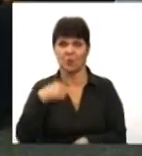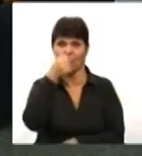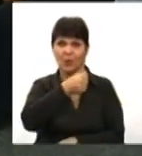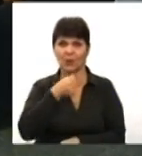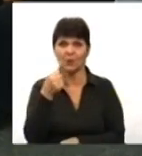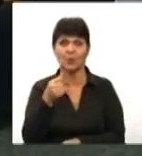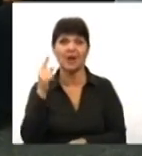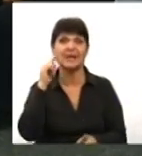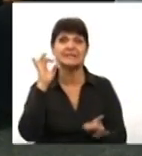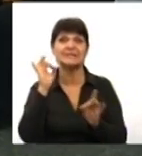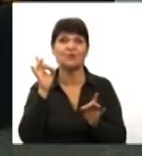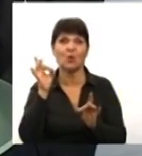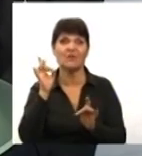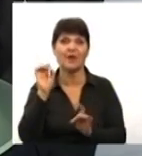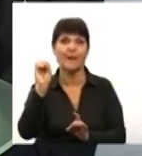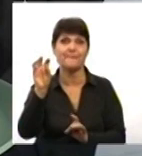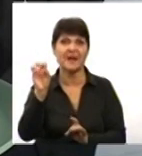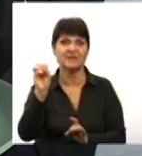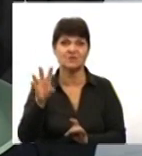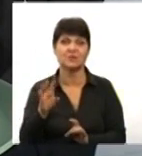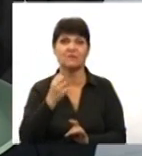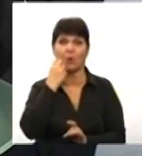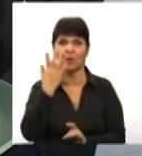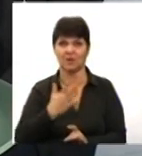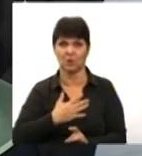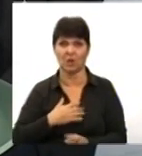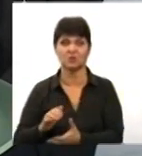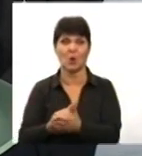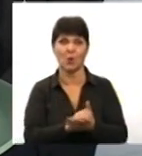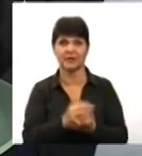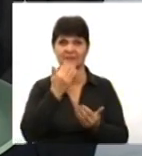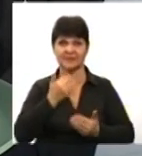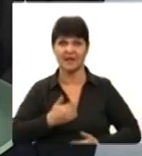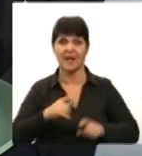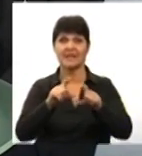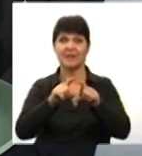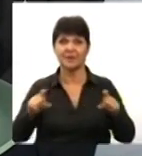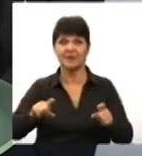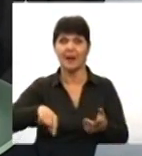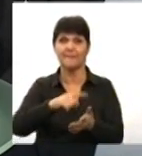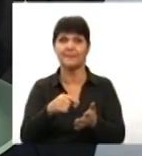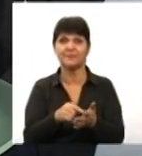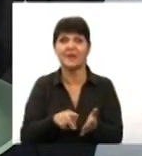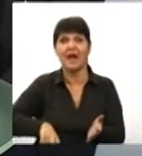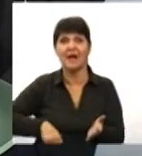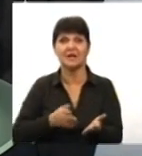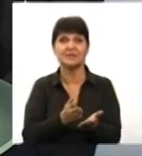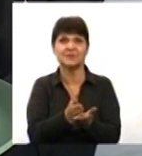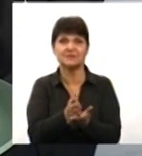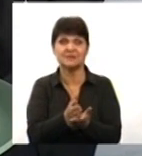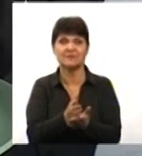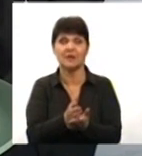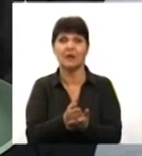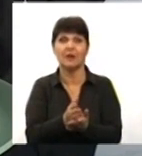звукових маячків, коли до нашої організації звернувся департамент адміністративних послуг, ми їм дуже вдячні за те, що вони